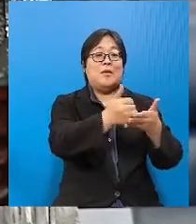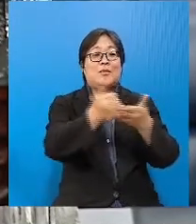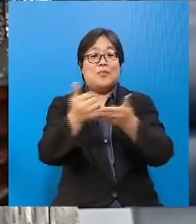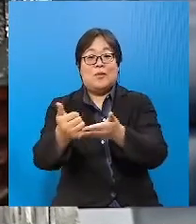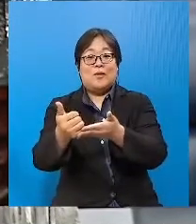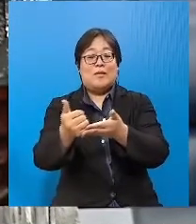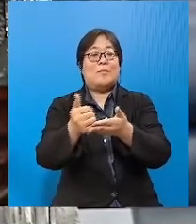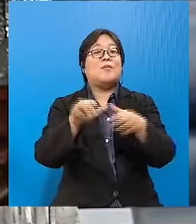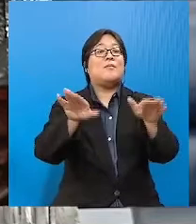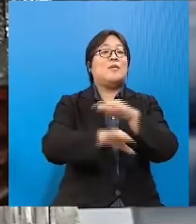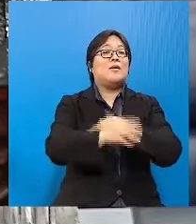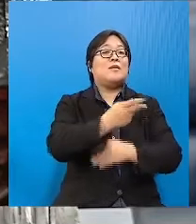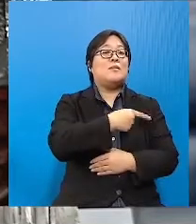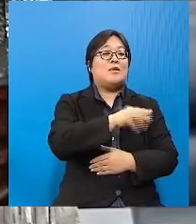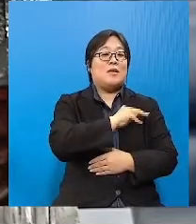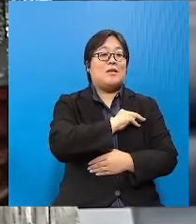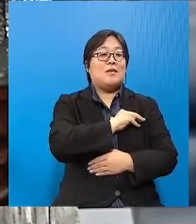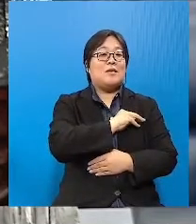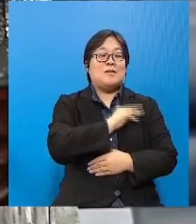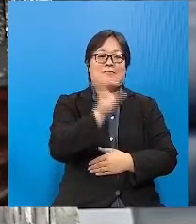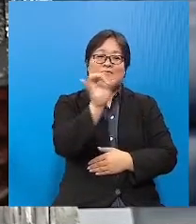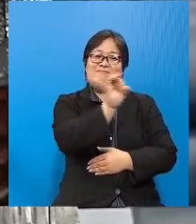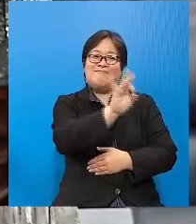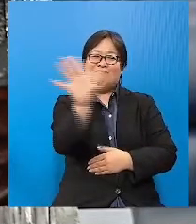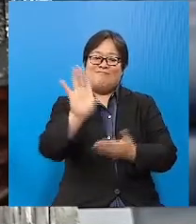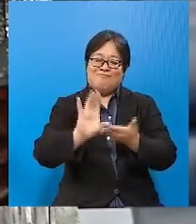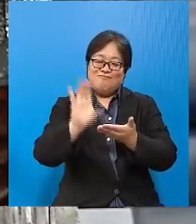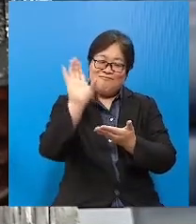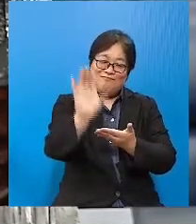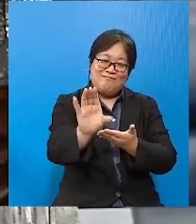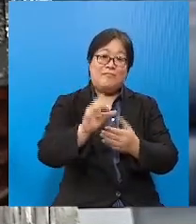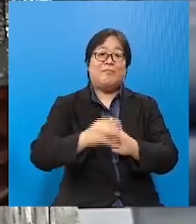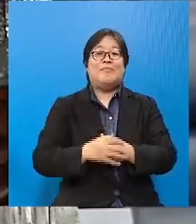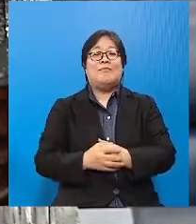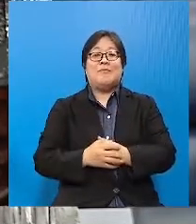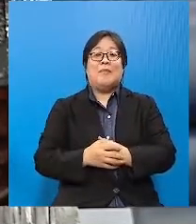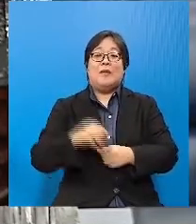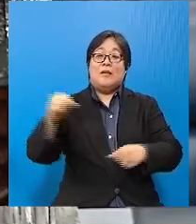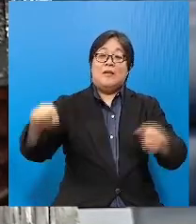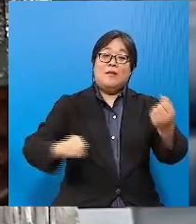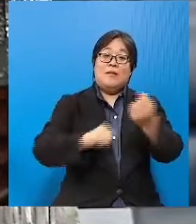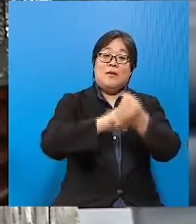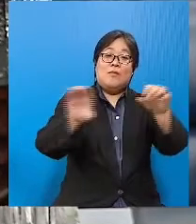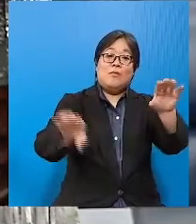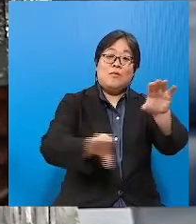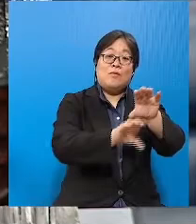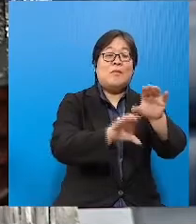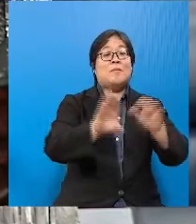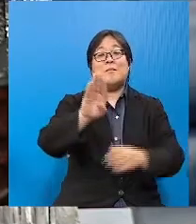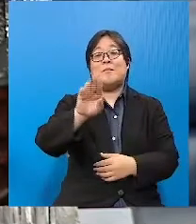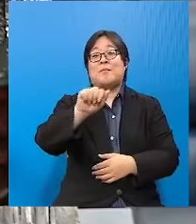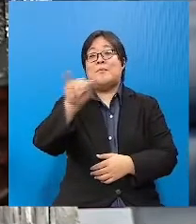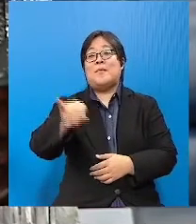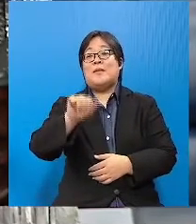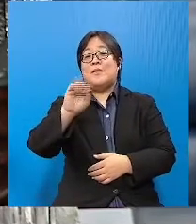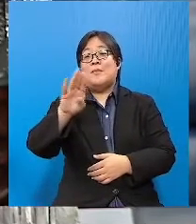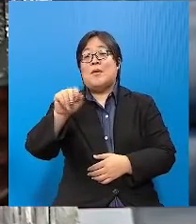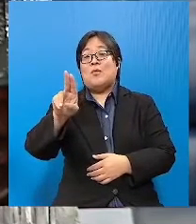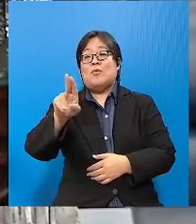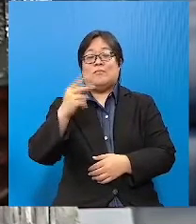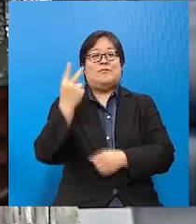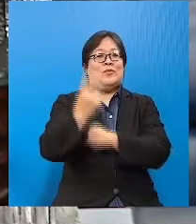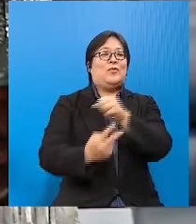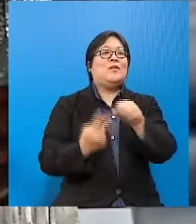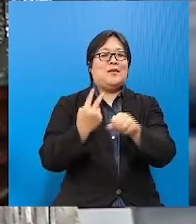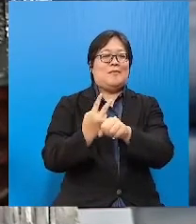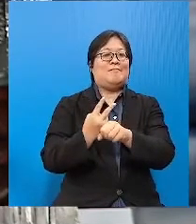oleh kementerian dalam bentuk one-off Bentuan subsidi baja bio umpamanya dilaksanakan selama dua tahun